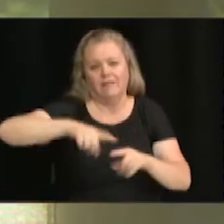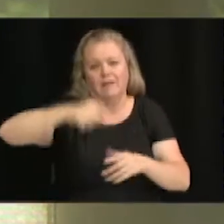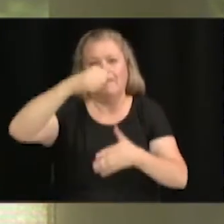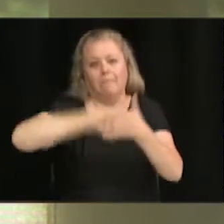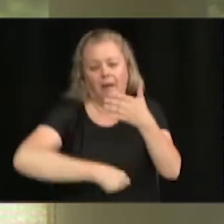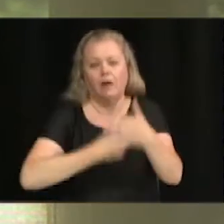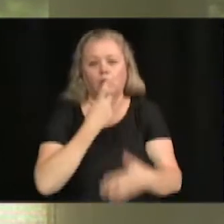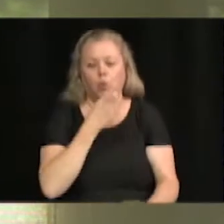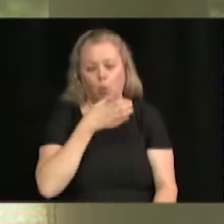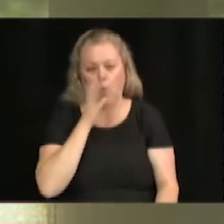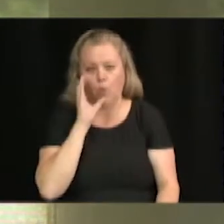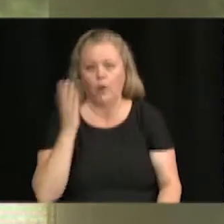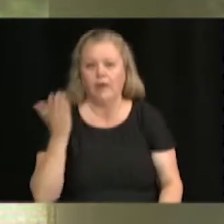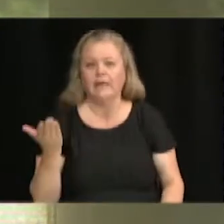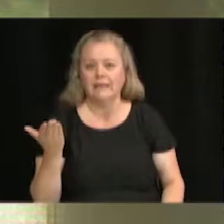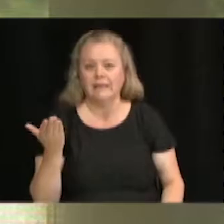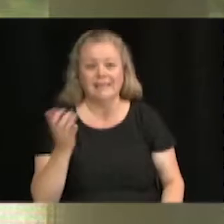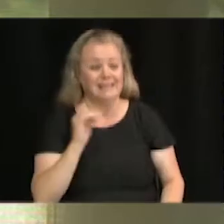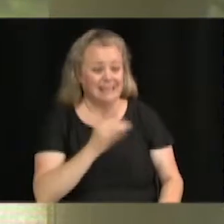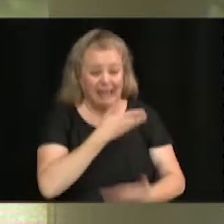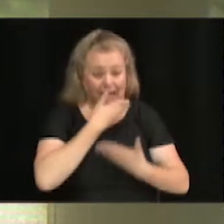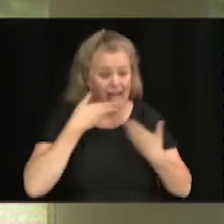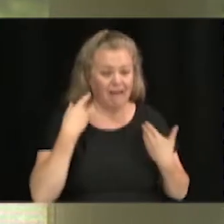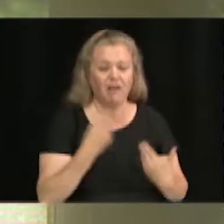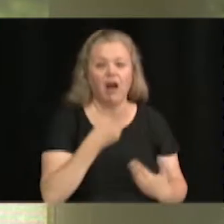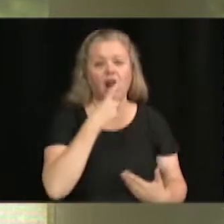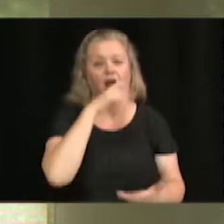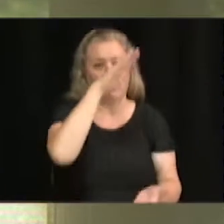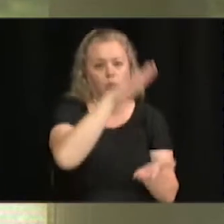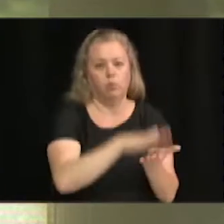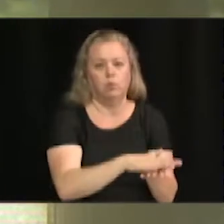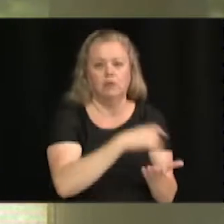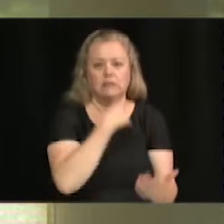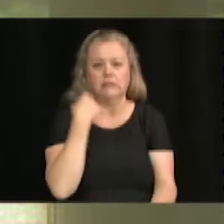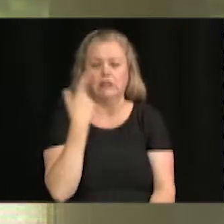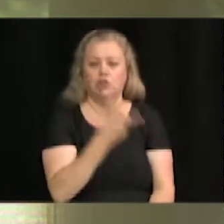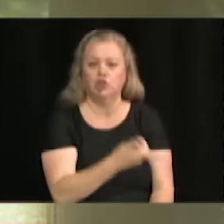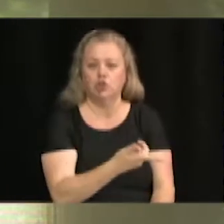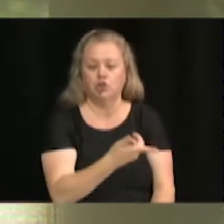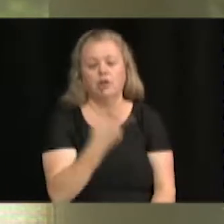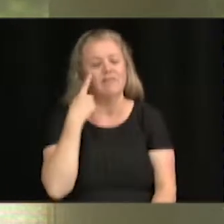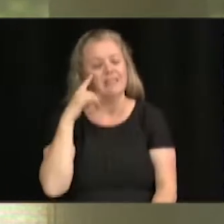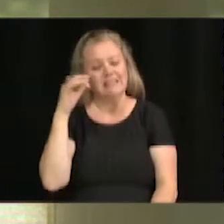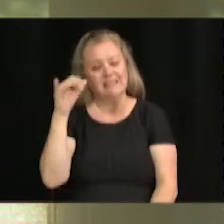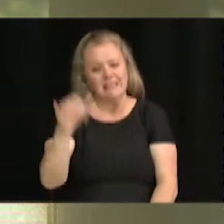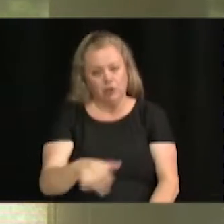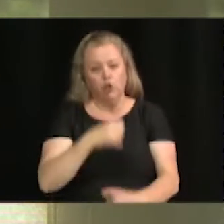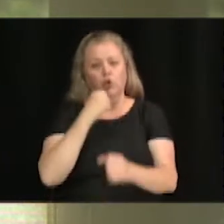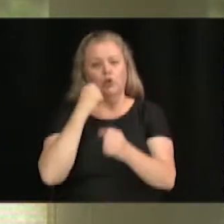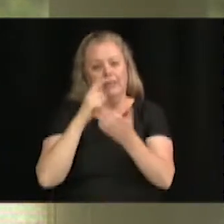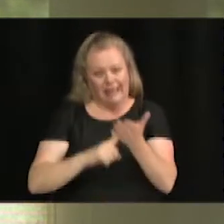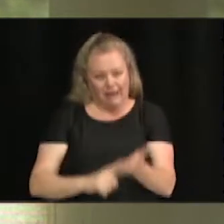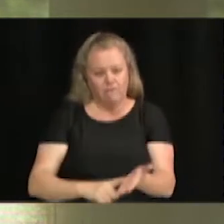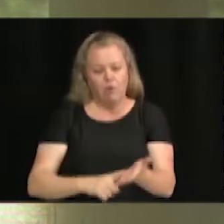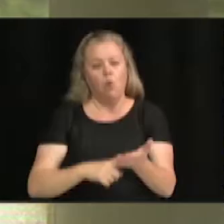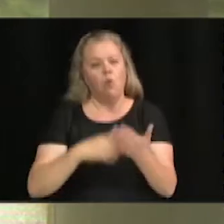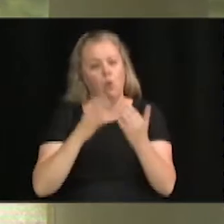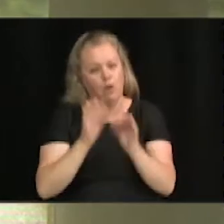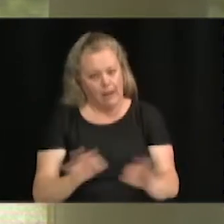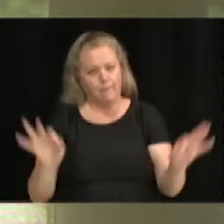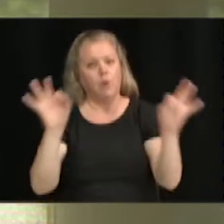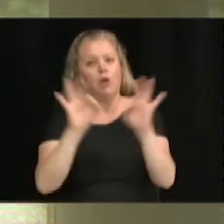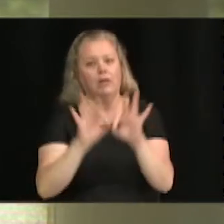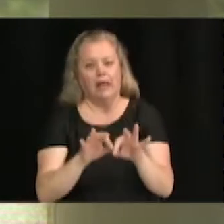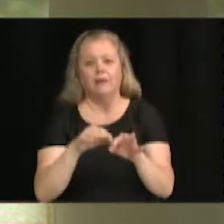s'assècherait. Alors, ce ne sera pas le cas, mais il faut faire des travaux majeurs, travaux qui ont été annoncés, et la subvention du gouvernement fédéral est de